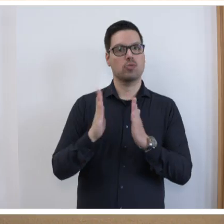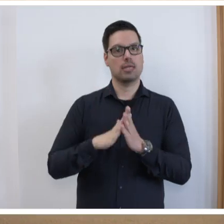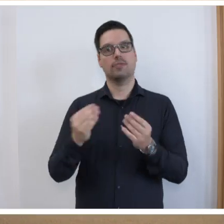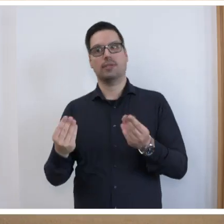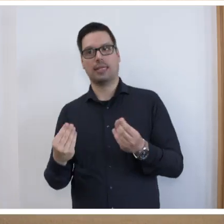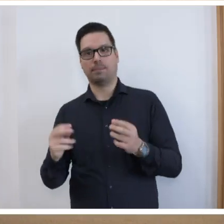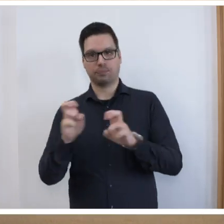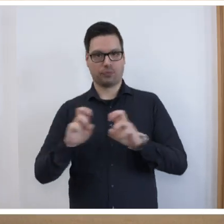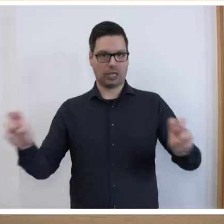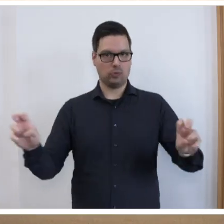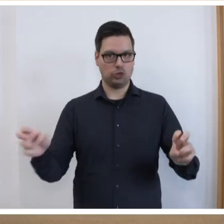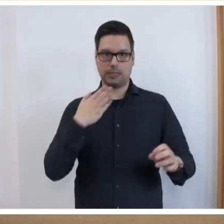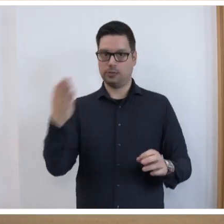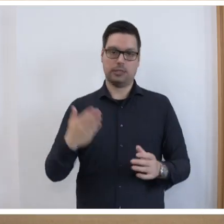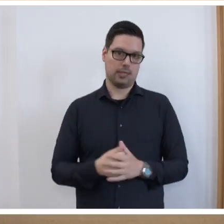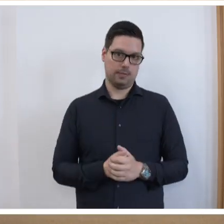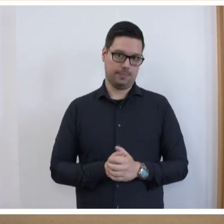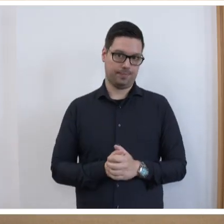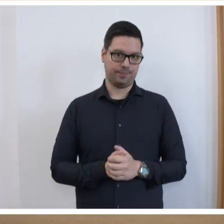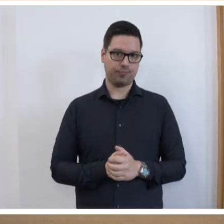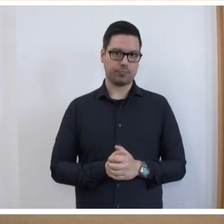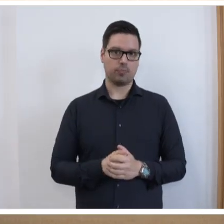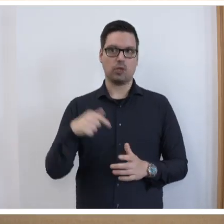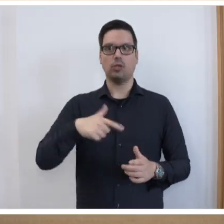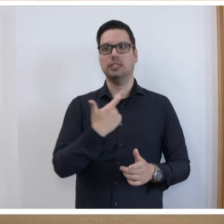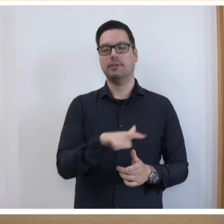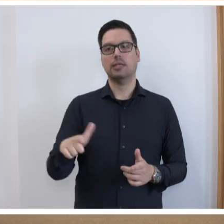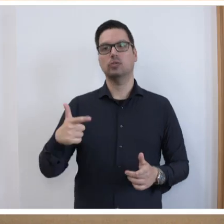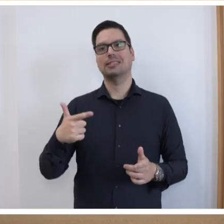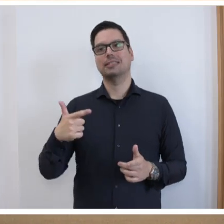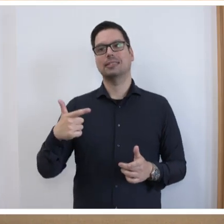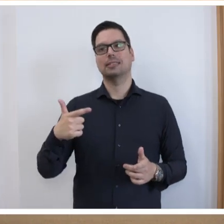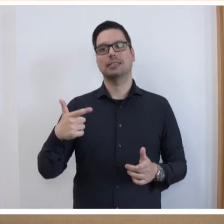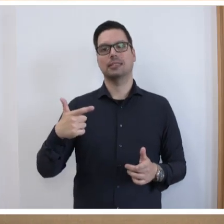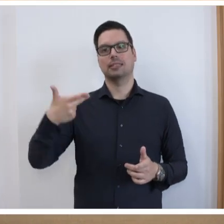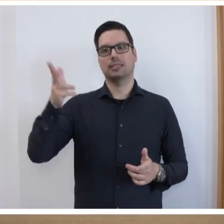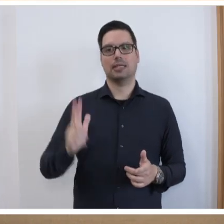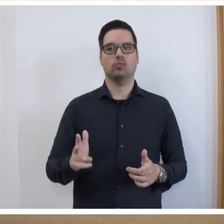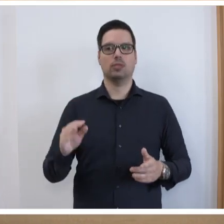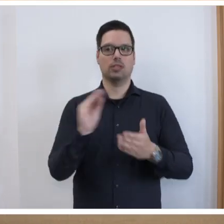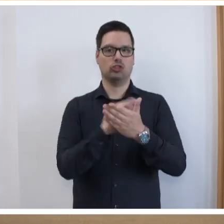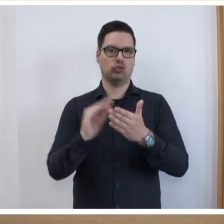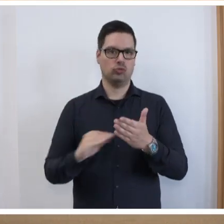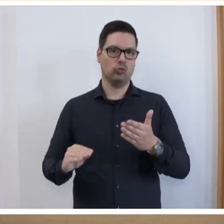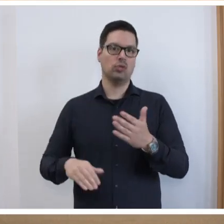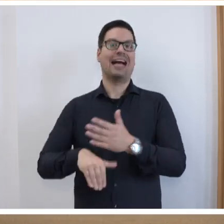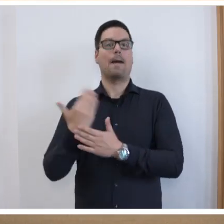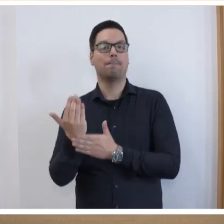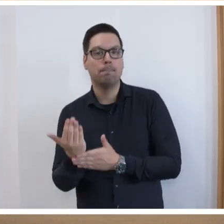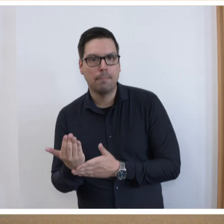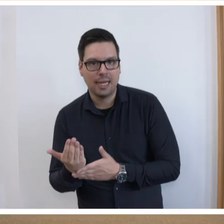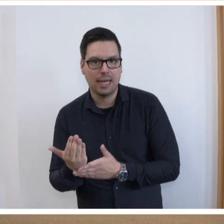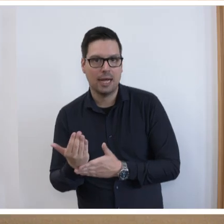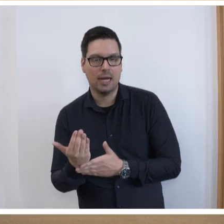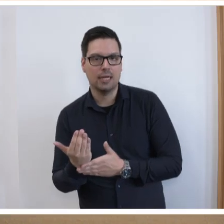Finanzausschuss adressieren. Wir haben heute 2.300 Schülerinnen und Schüler mehr im System mit Blick auf das kommende